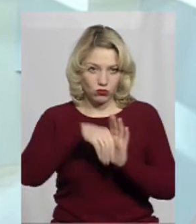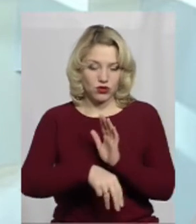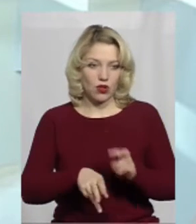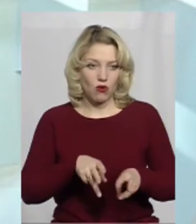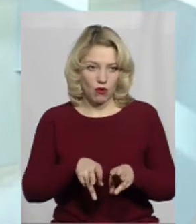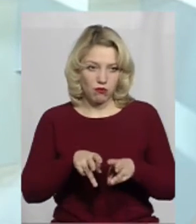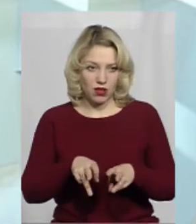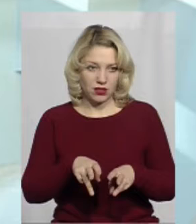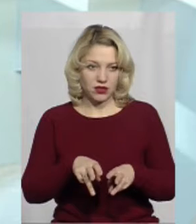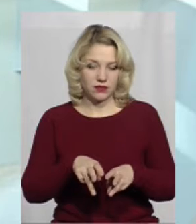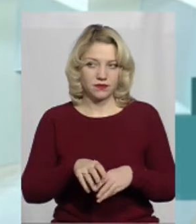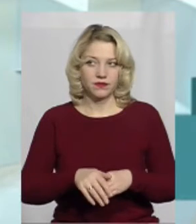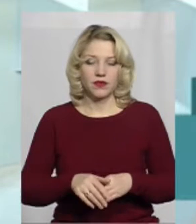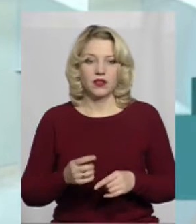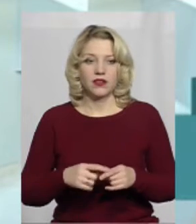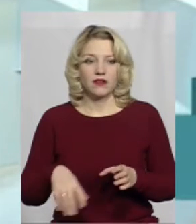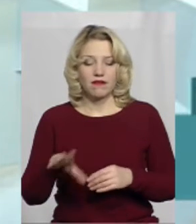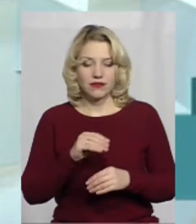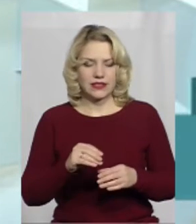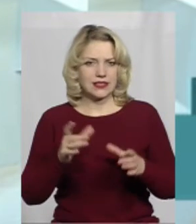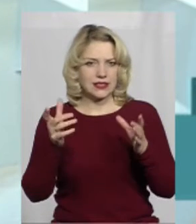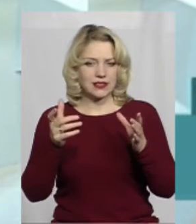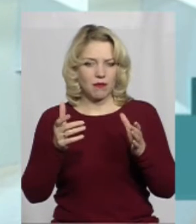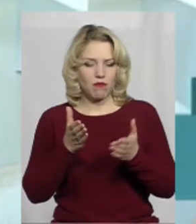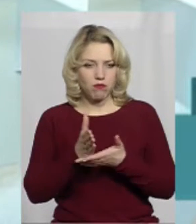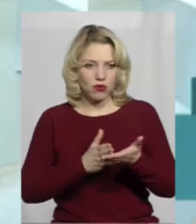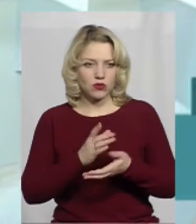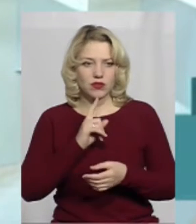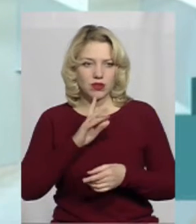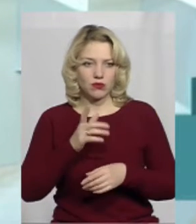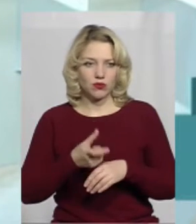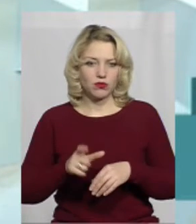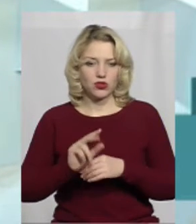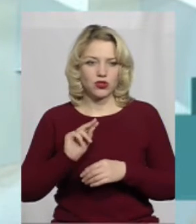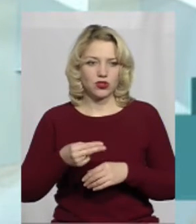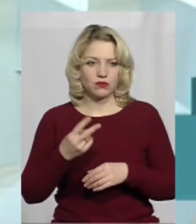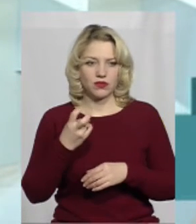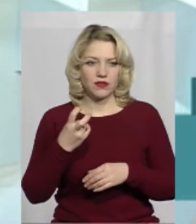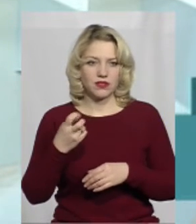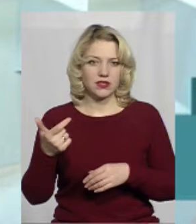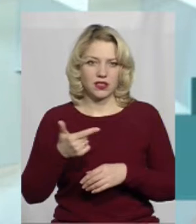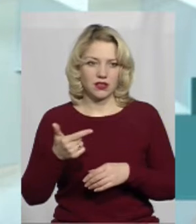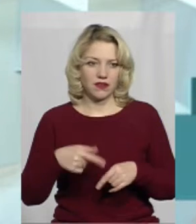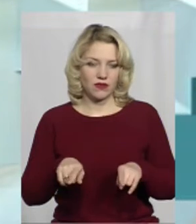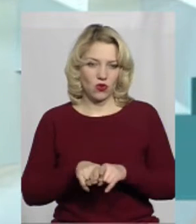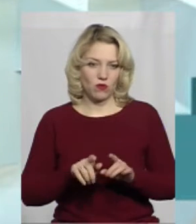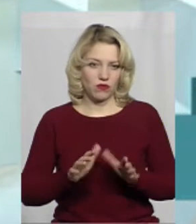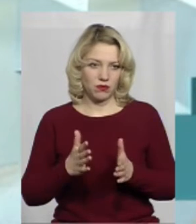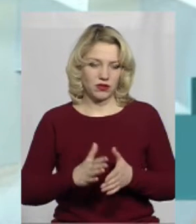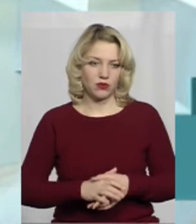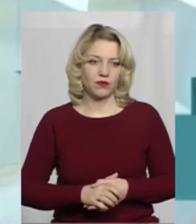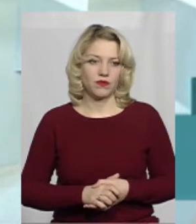весь набор, скажімо так, послуг, не буде перевищувати, ніж 200 гривень, в даному випадку.